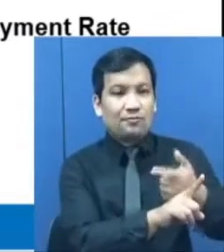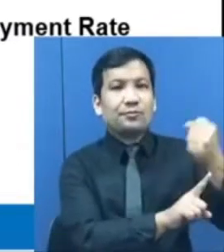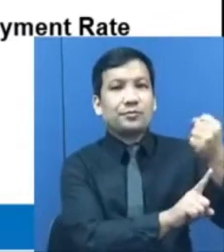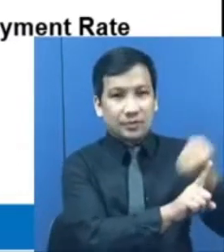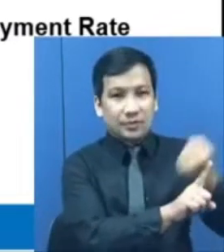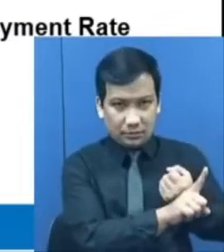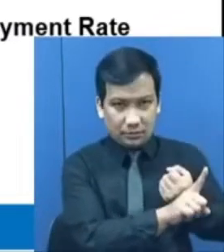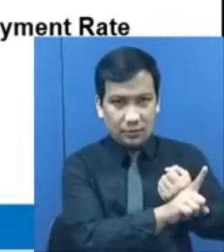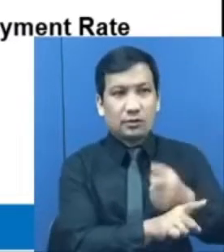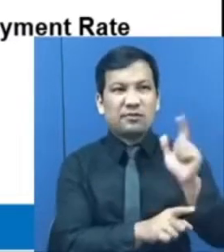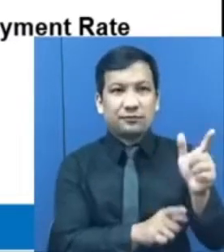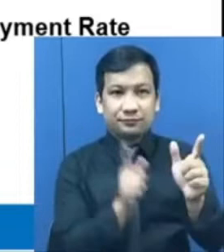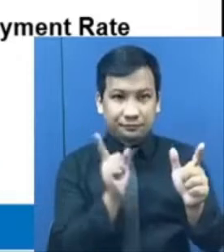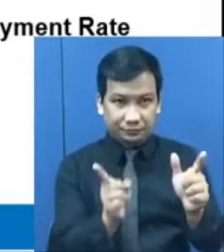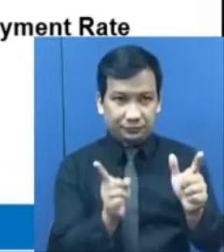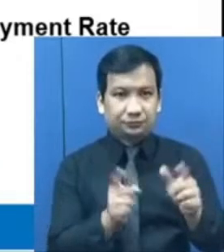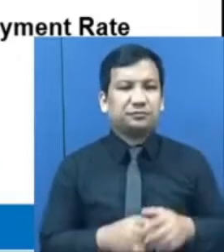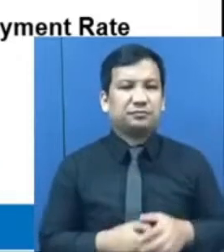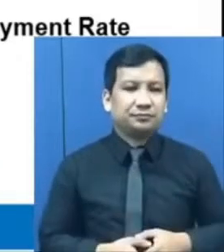2021.